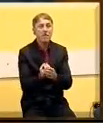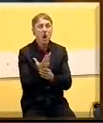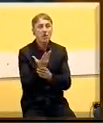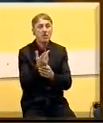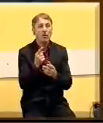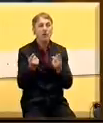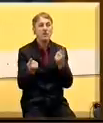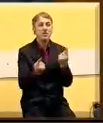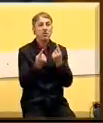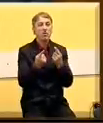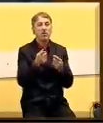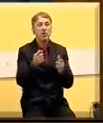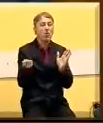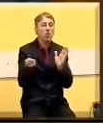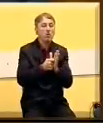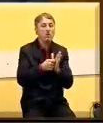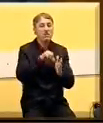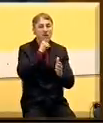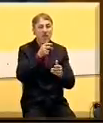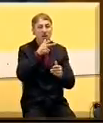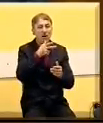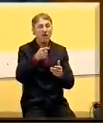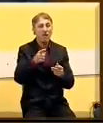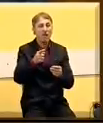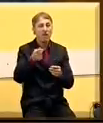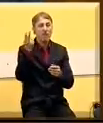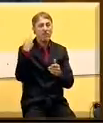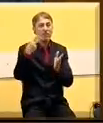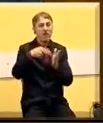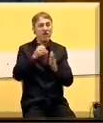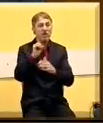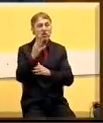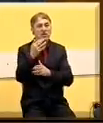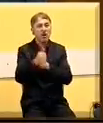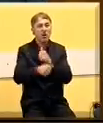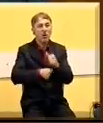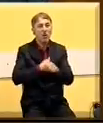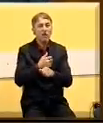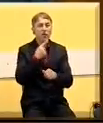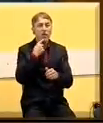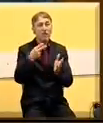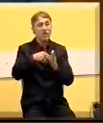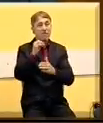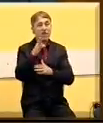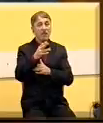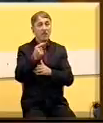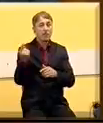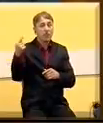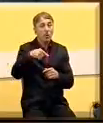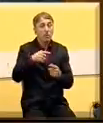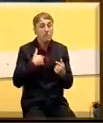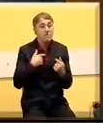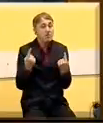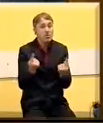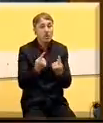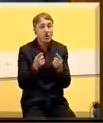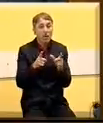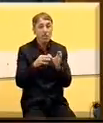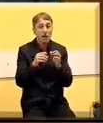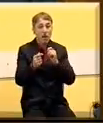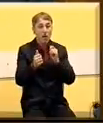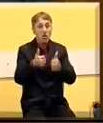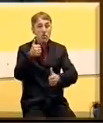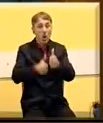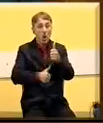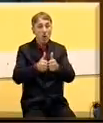sa otkupom svinja koju smo imali krajem 2014. i početkom 2015. godine, došli smo u situaciju da interesovanje za